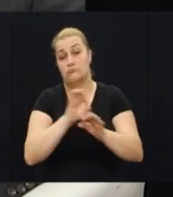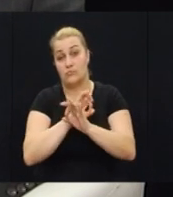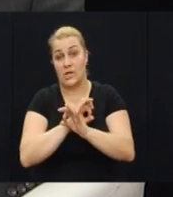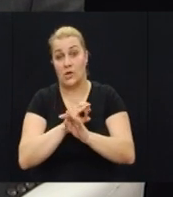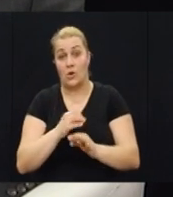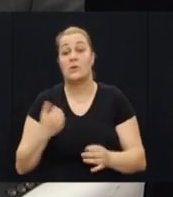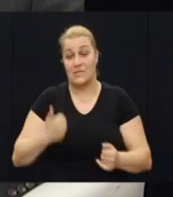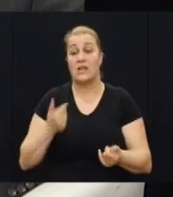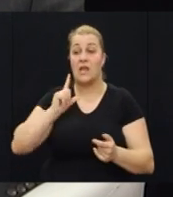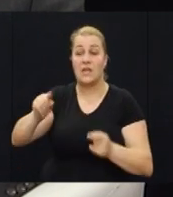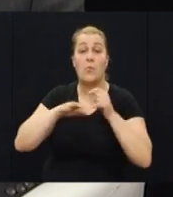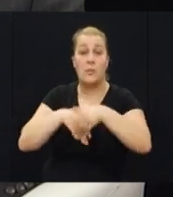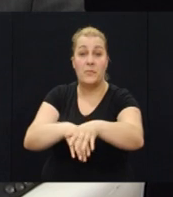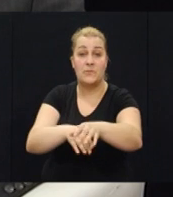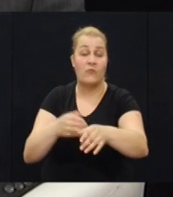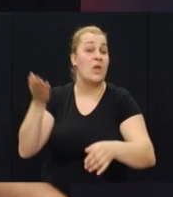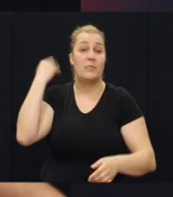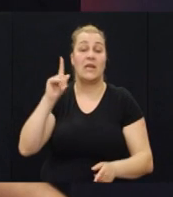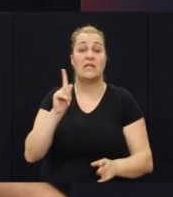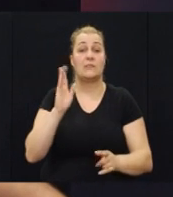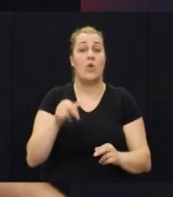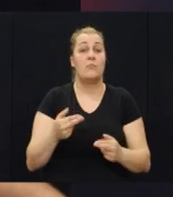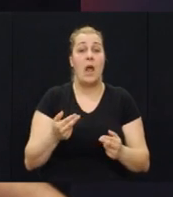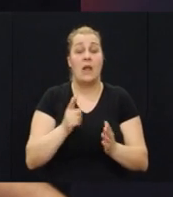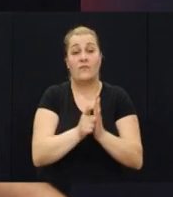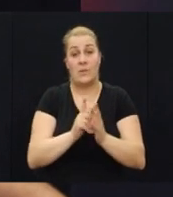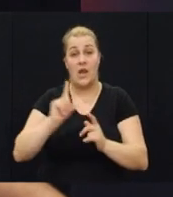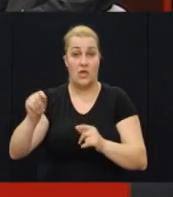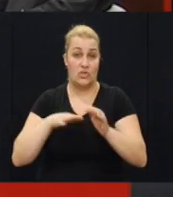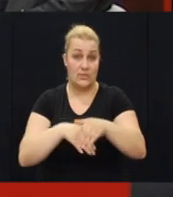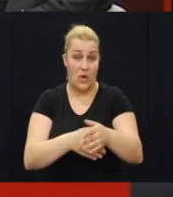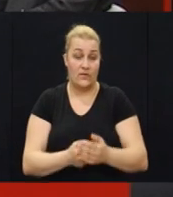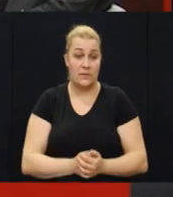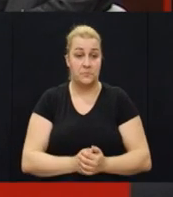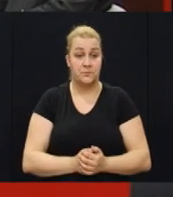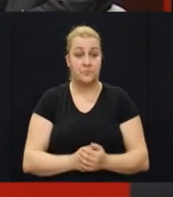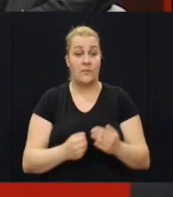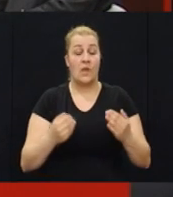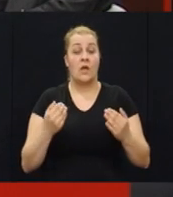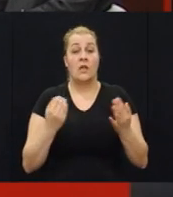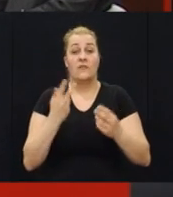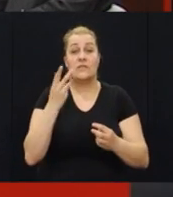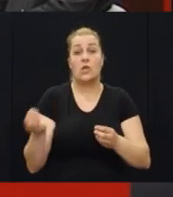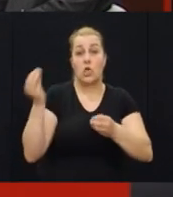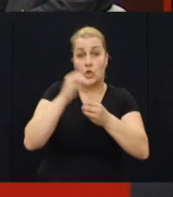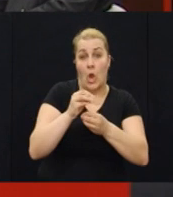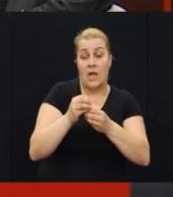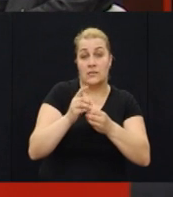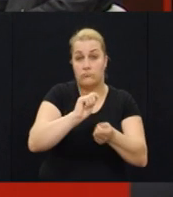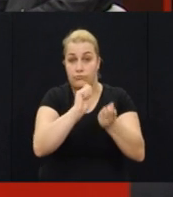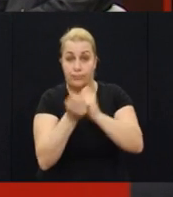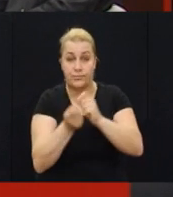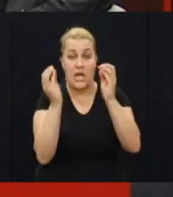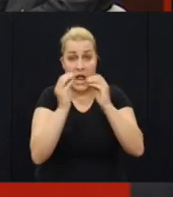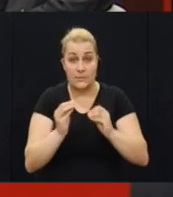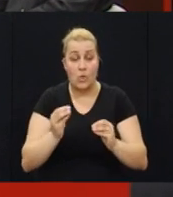onda nismo pinali kad ići Da, nakon 93. satnične dolaze do projustroja u vašoj brigadi novog rasporedda